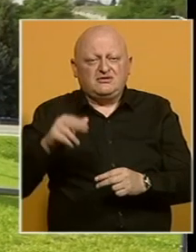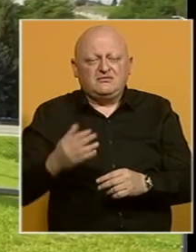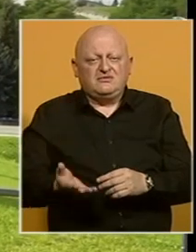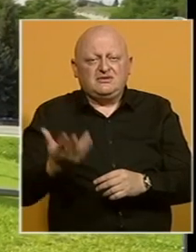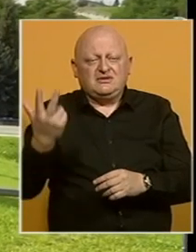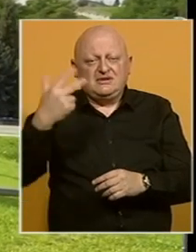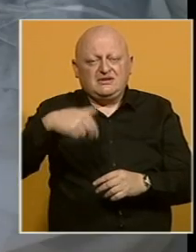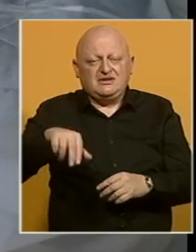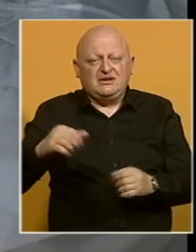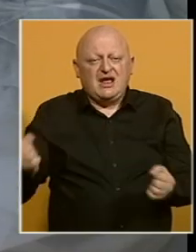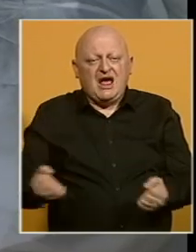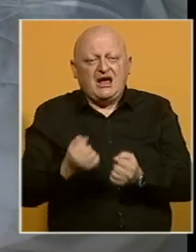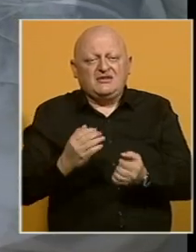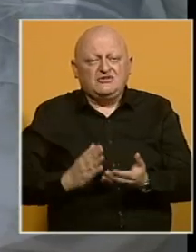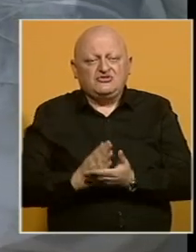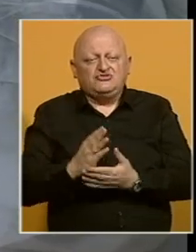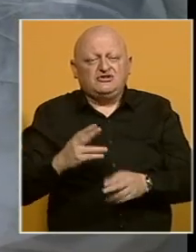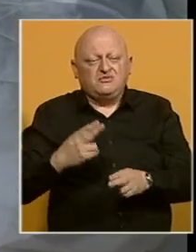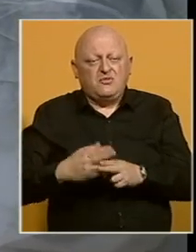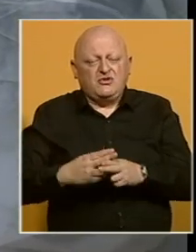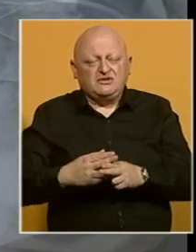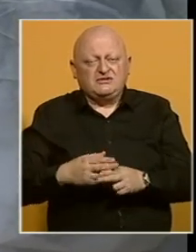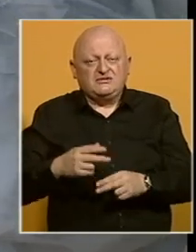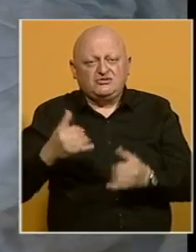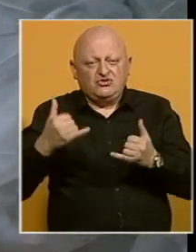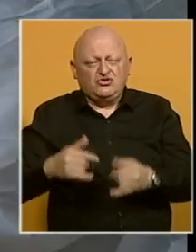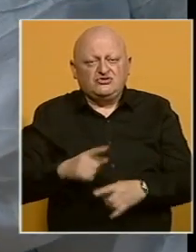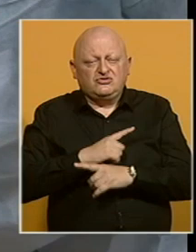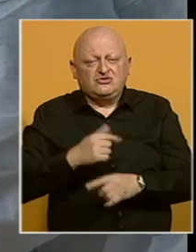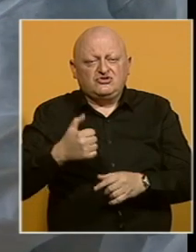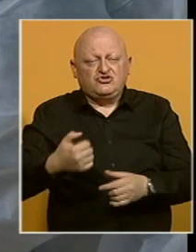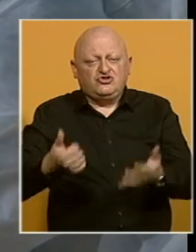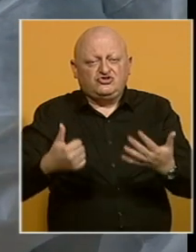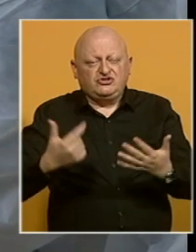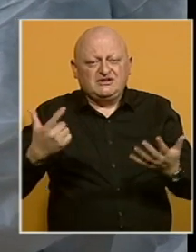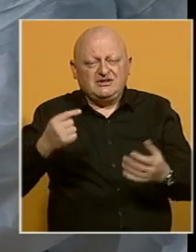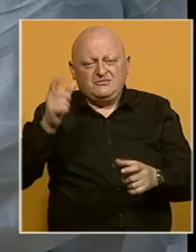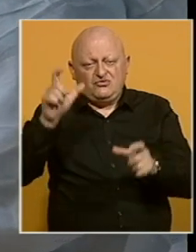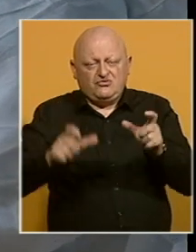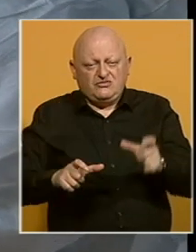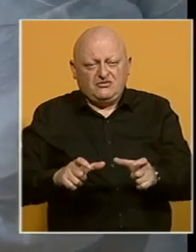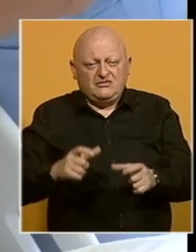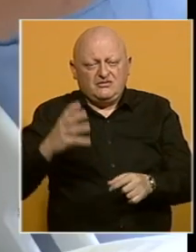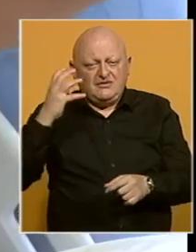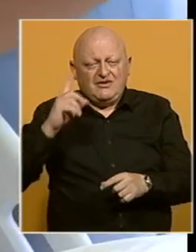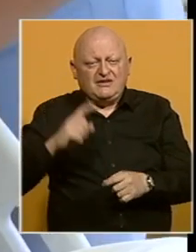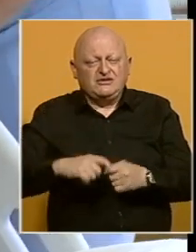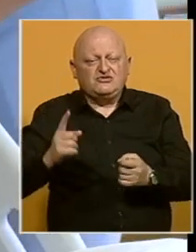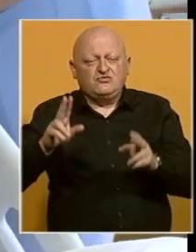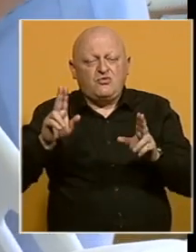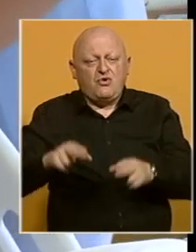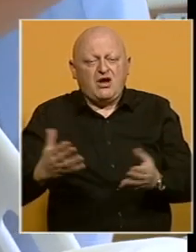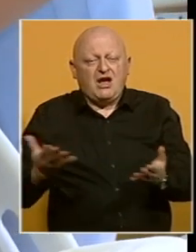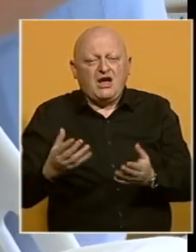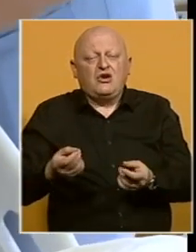više od 3000 aktivnih slučajeva zaraze, a dosada je preminulo 167 ljudi. Vlada ne isključuje mogućnost